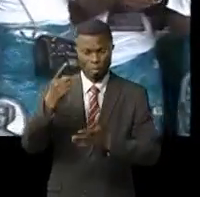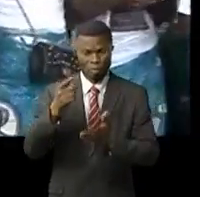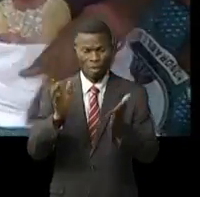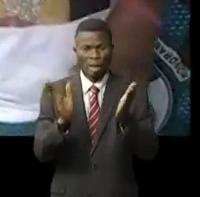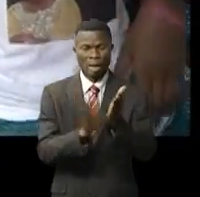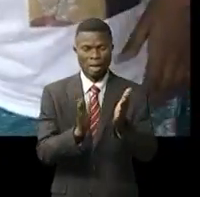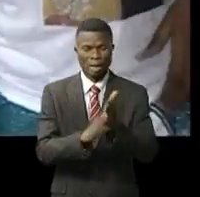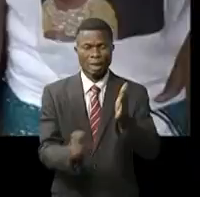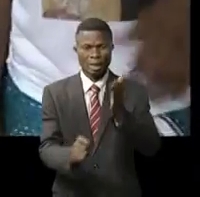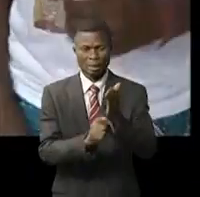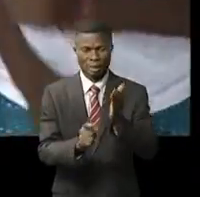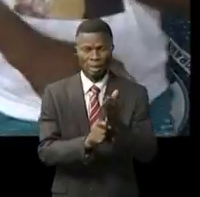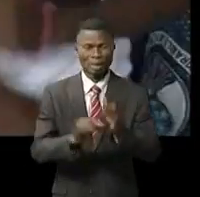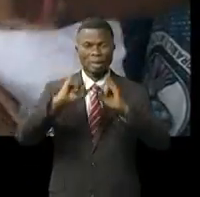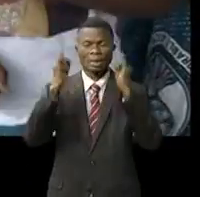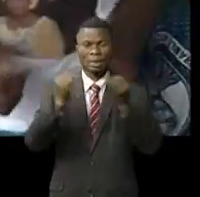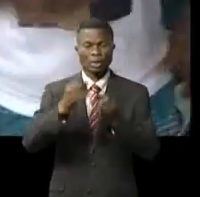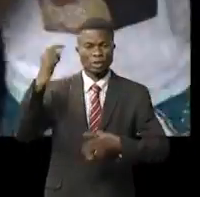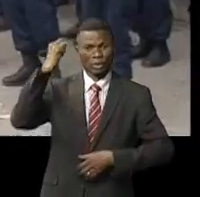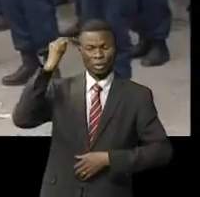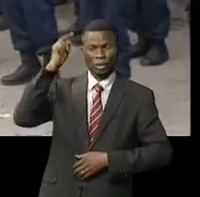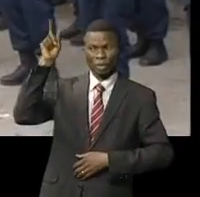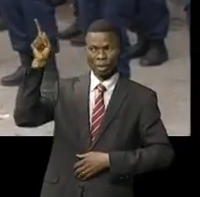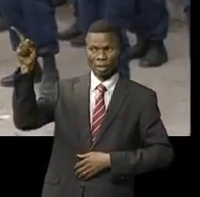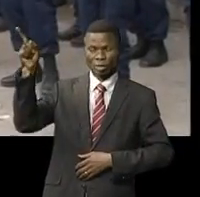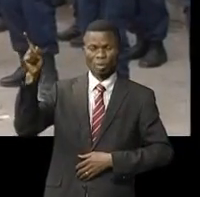Technique Industriel d'Injili l'ambiancé des fêtes